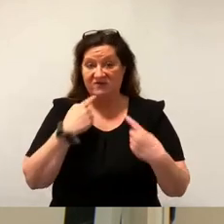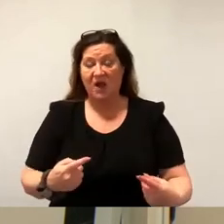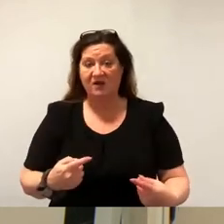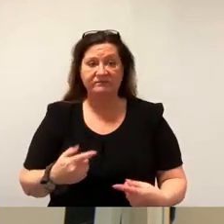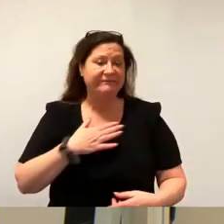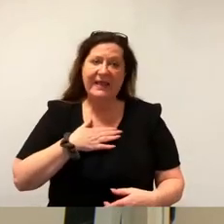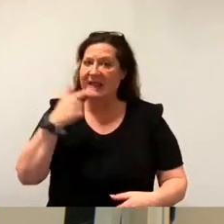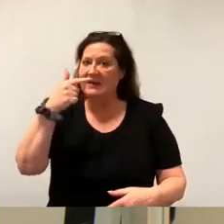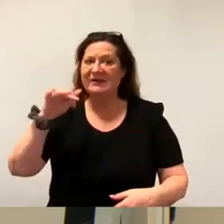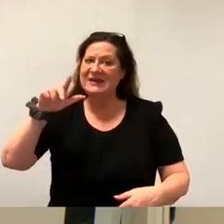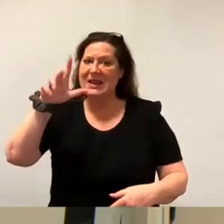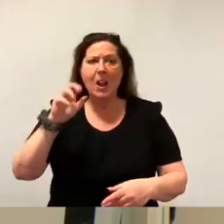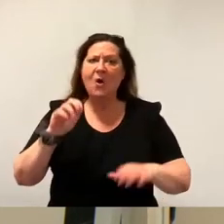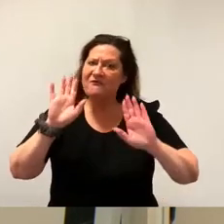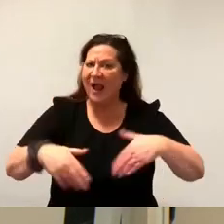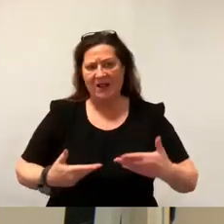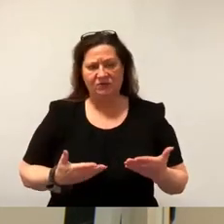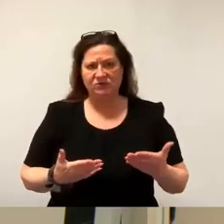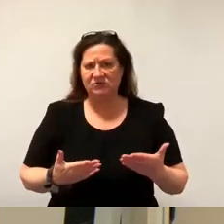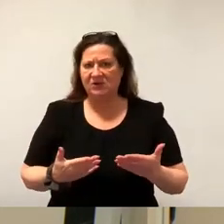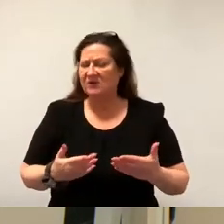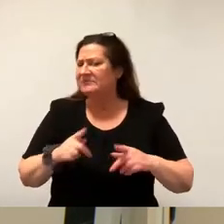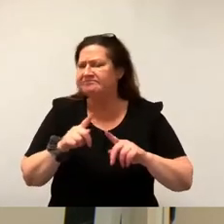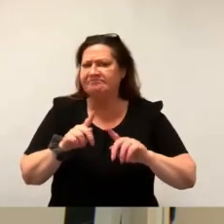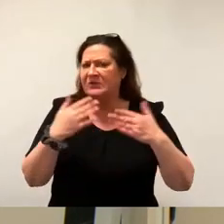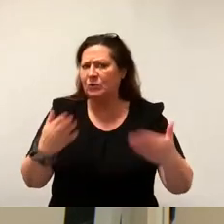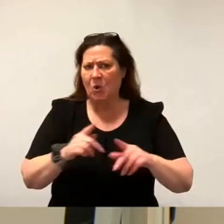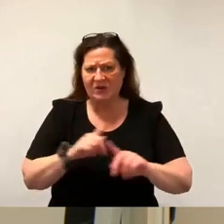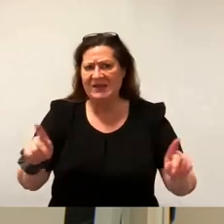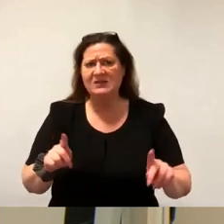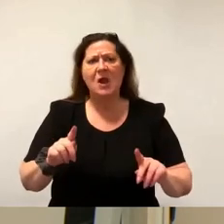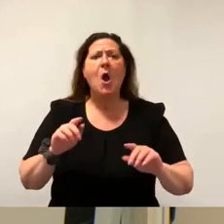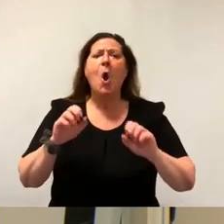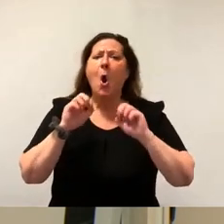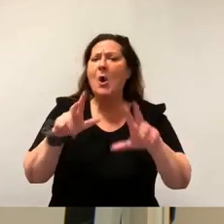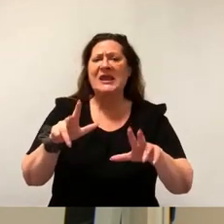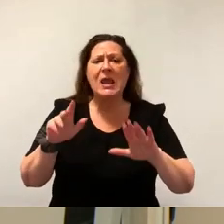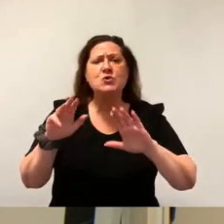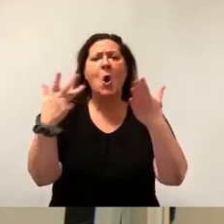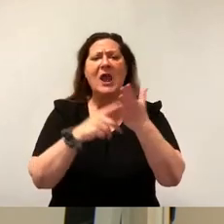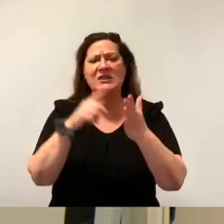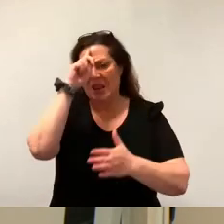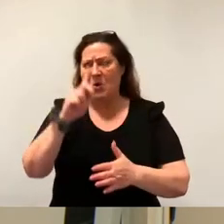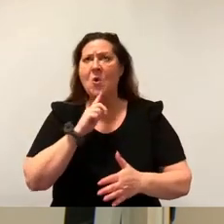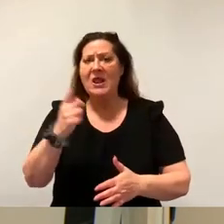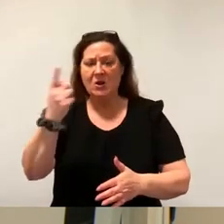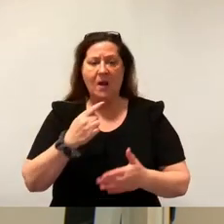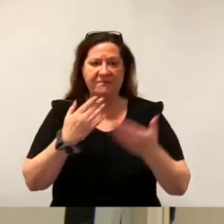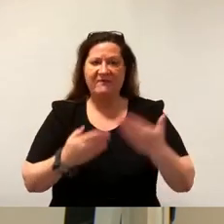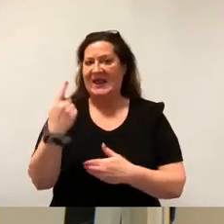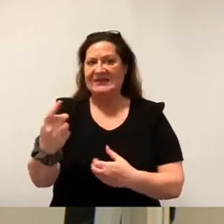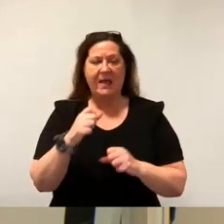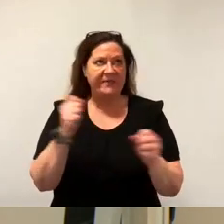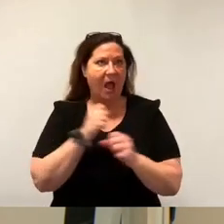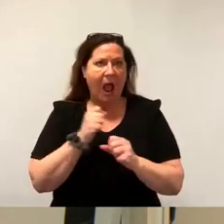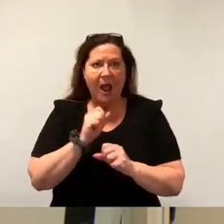falsch. Das ist unseriös. Gut, der 9. Juni steht bevor. Ja, okay, vielleicht ist die Angst sehr groß. Vor